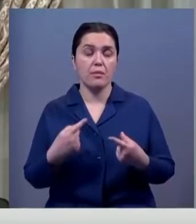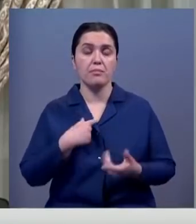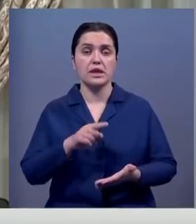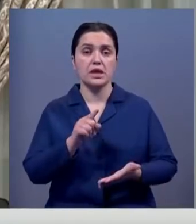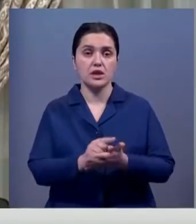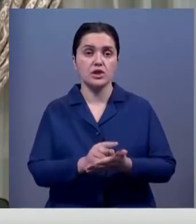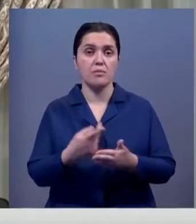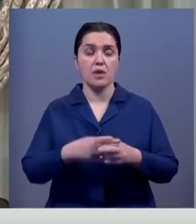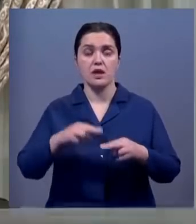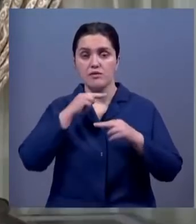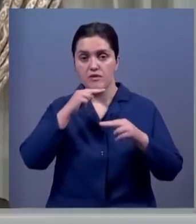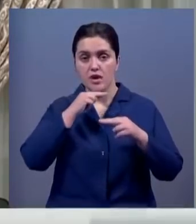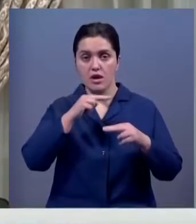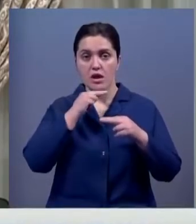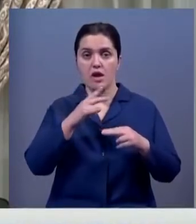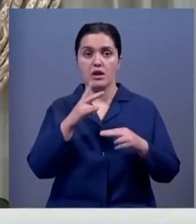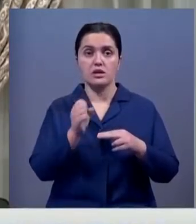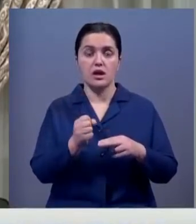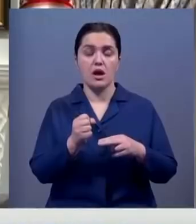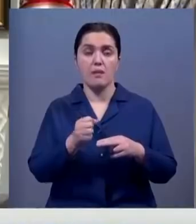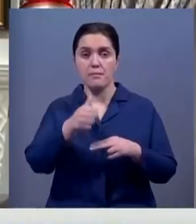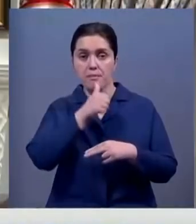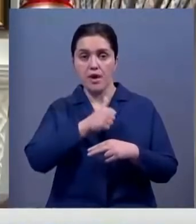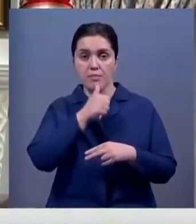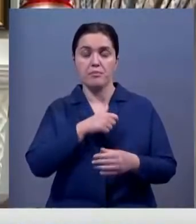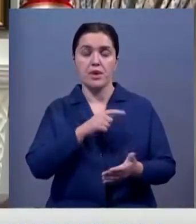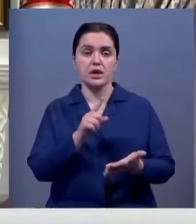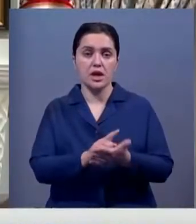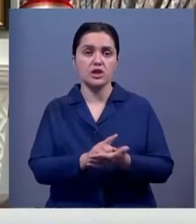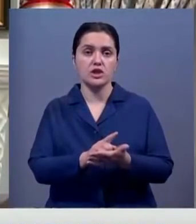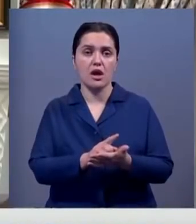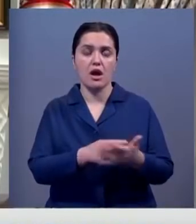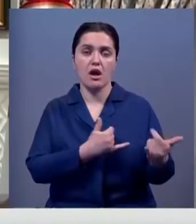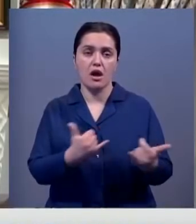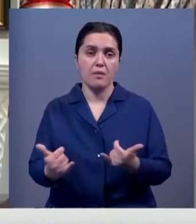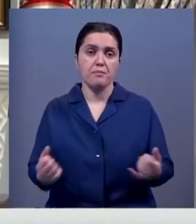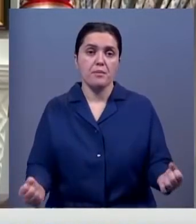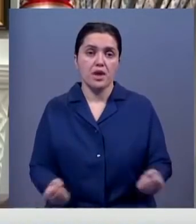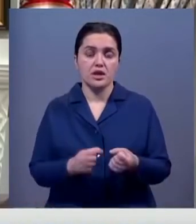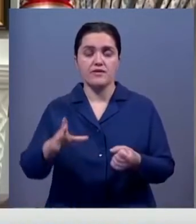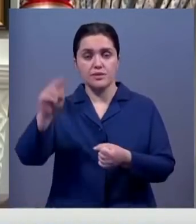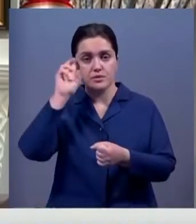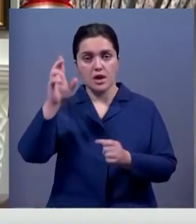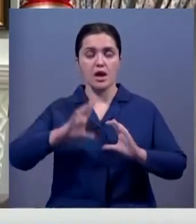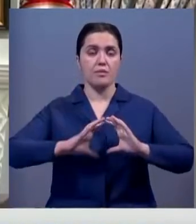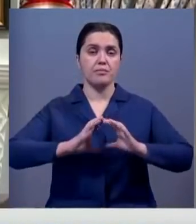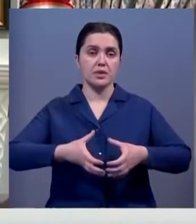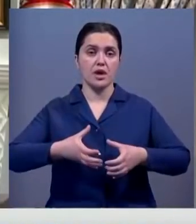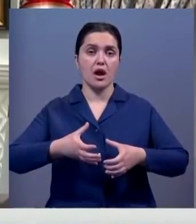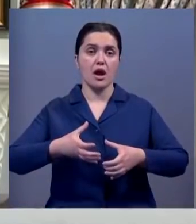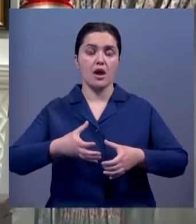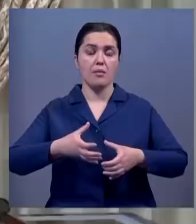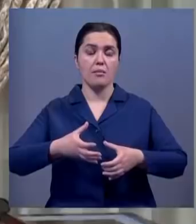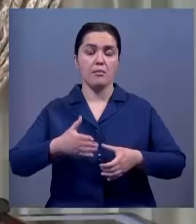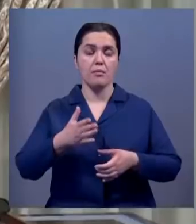сосредоточить внимание на наиболее уязвимых моментах. Мы должны оказывать поддержку всем странам мира, поскольку мы не будем в безопасности,